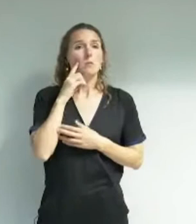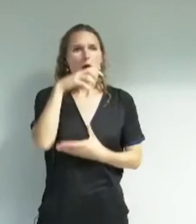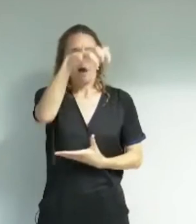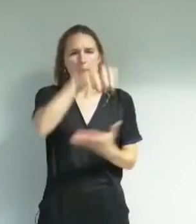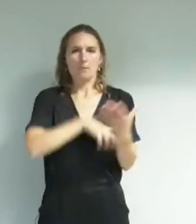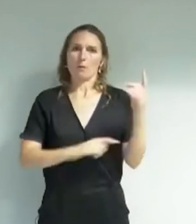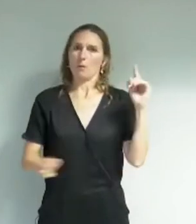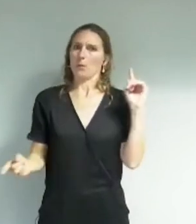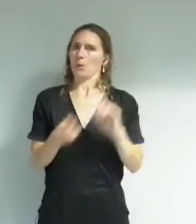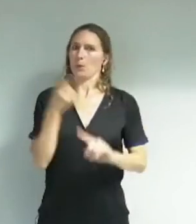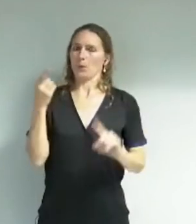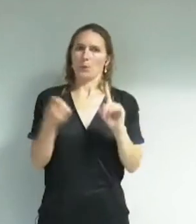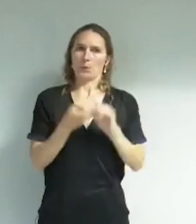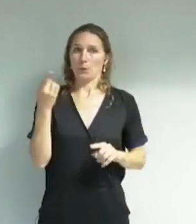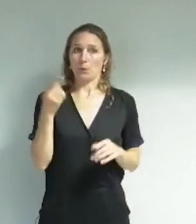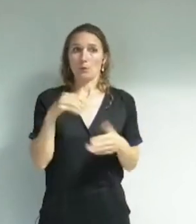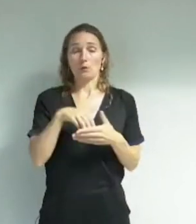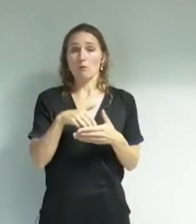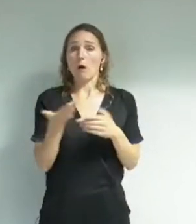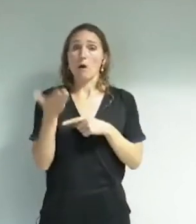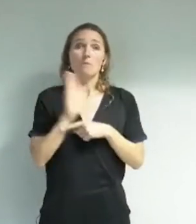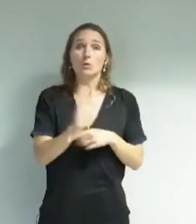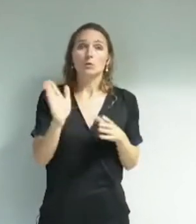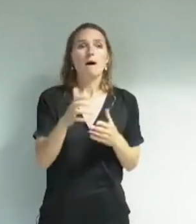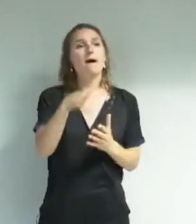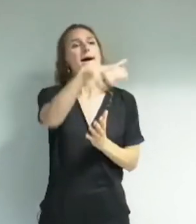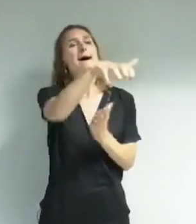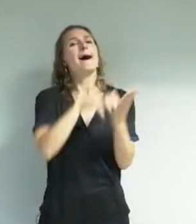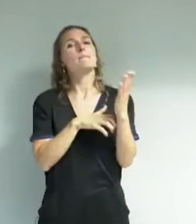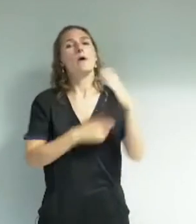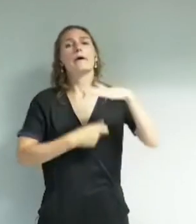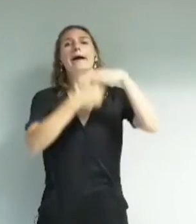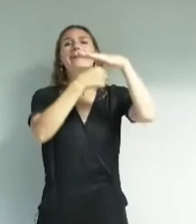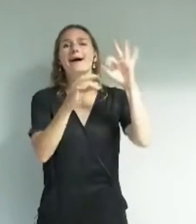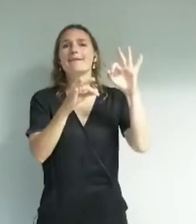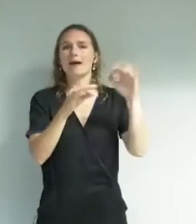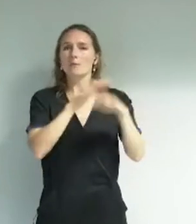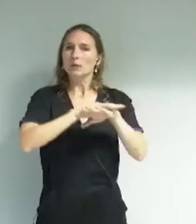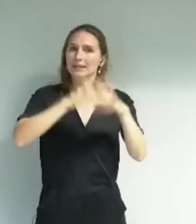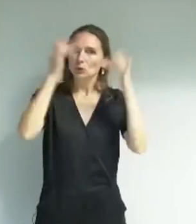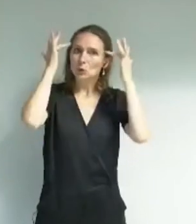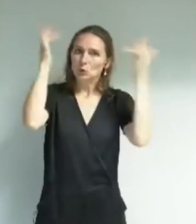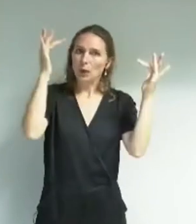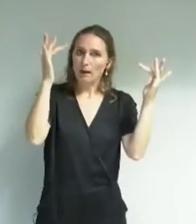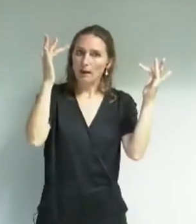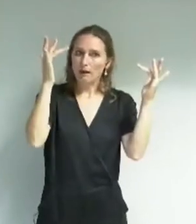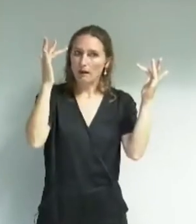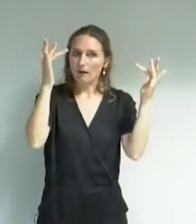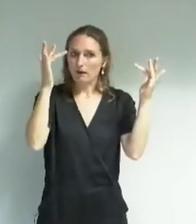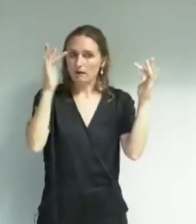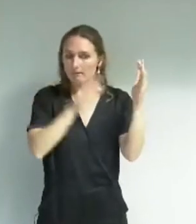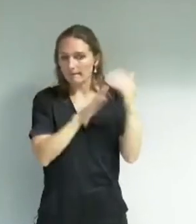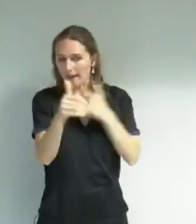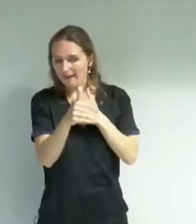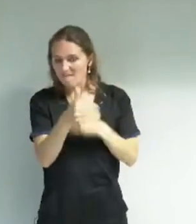important qui montre que le rapport cadre sur la politique culturelle repose sur des faux